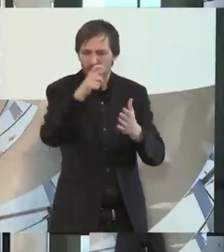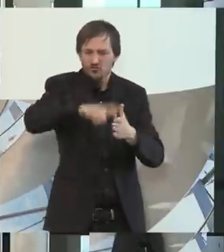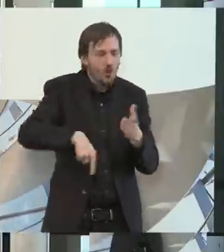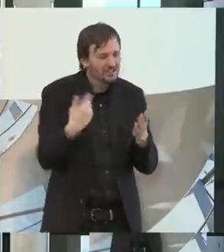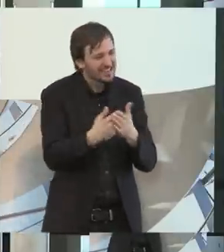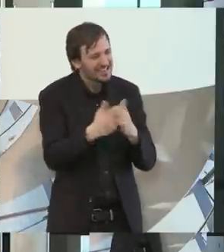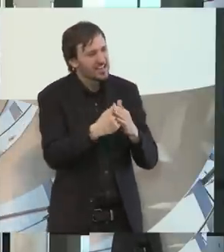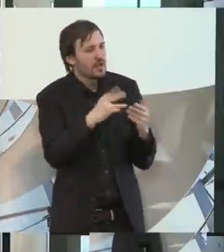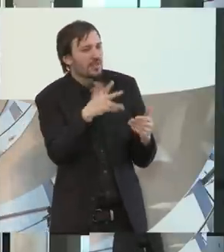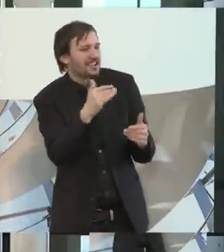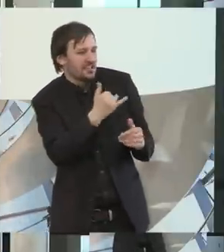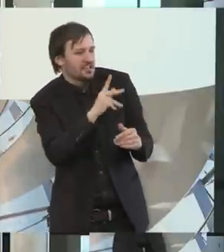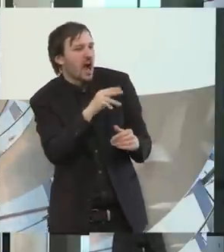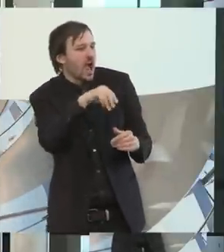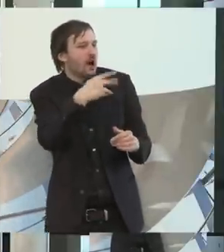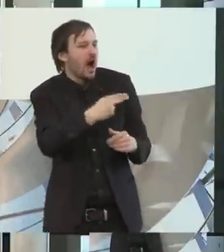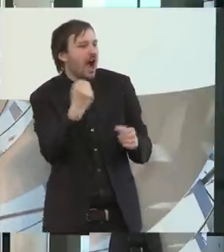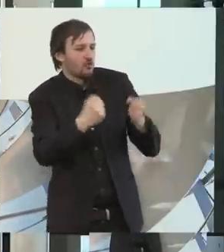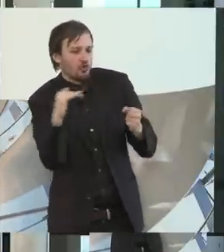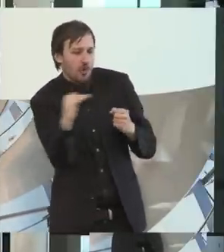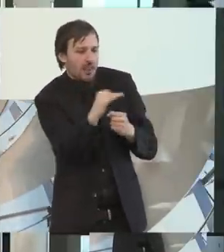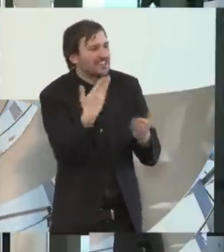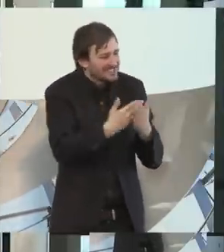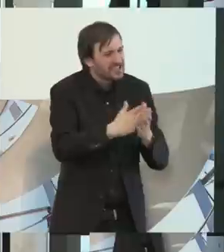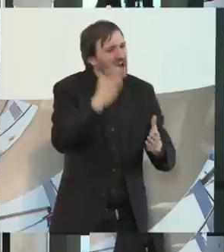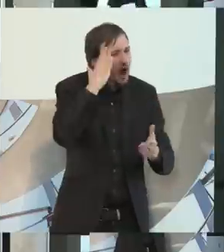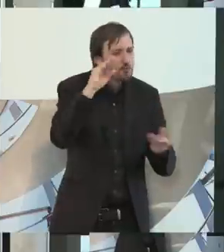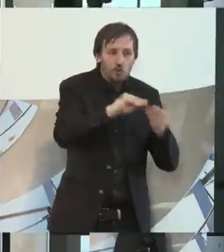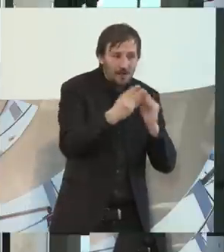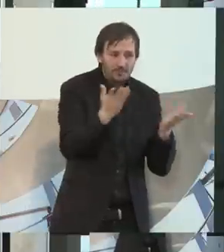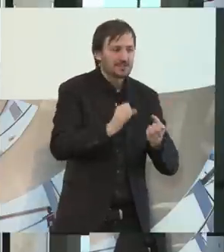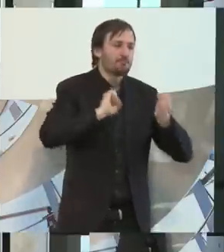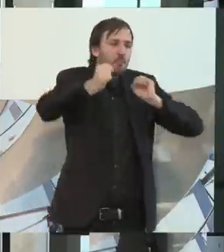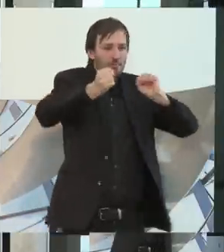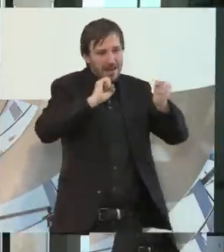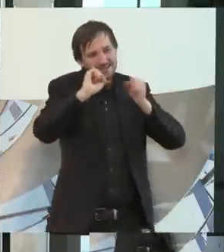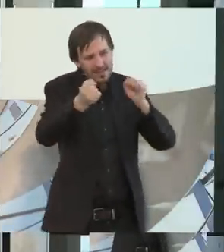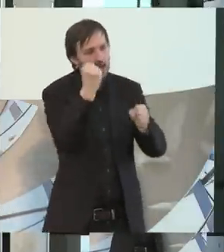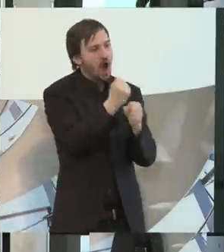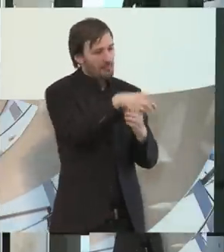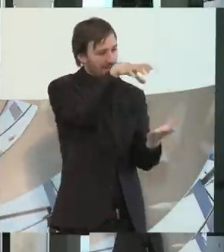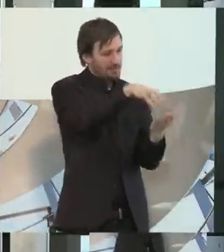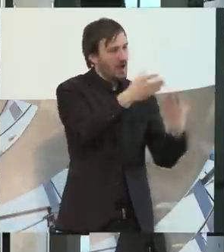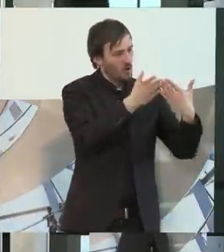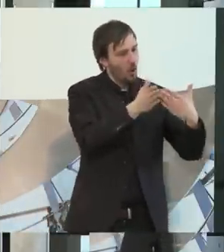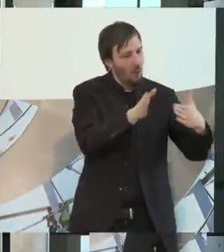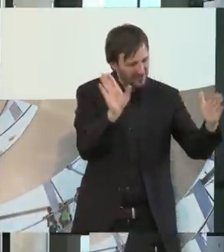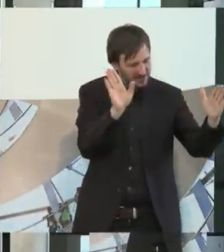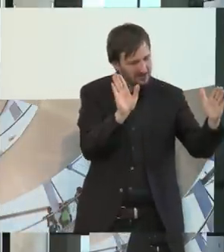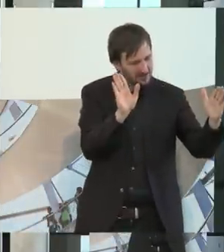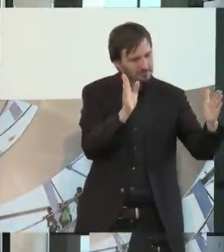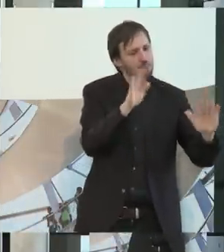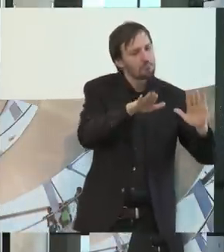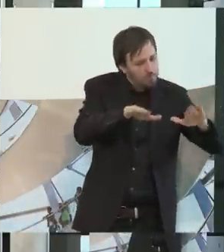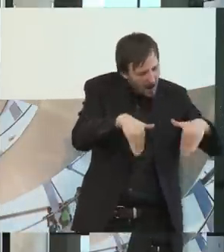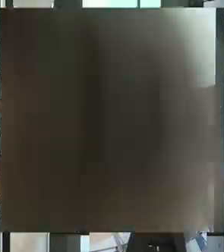Also als Grundproblem im Moment die Mobilität, der Arbeitsmarkt hat sich geöffnet. Dazu gehört auch dicke Bretter, bohren und immer